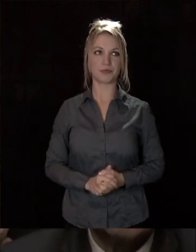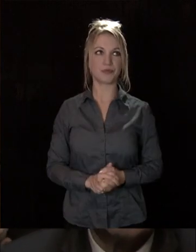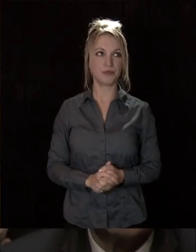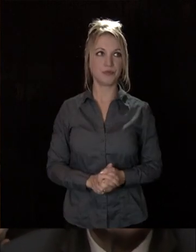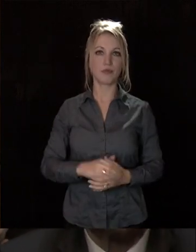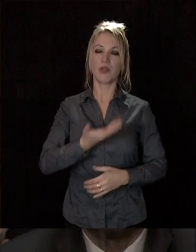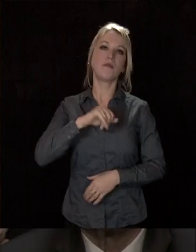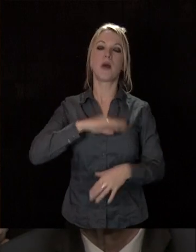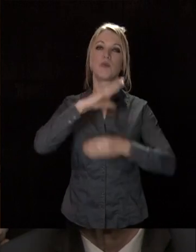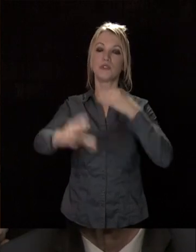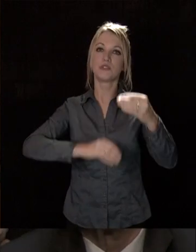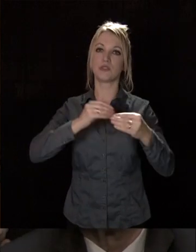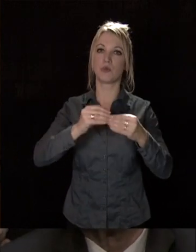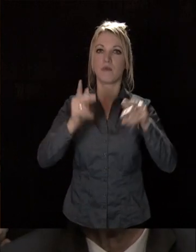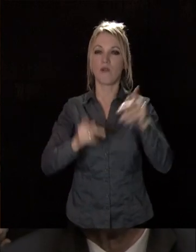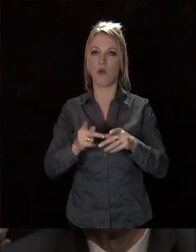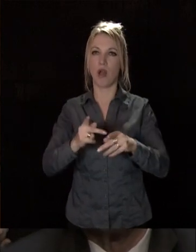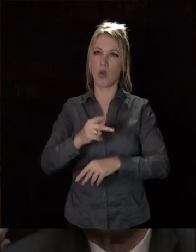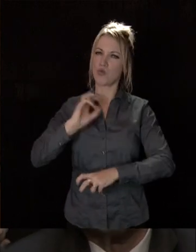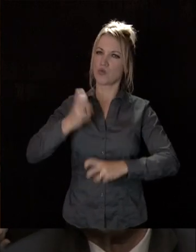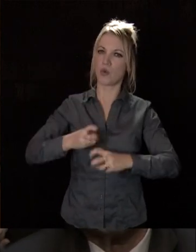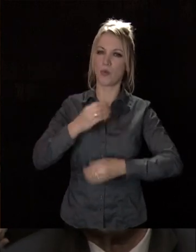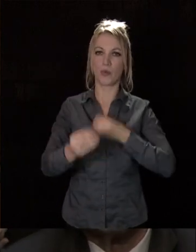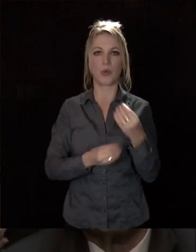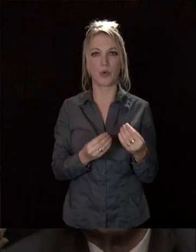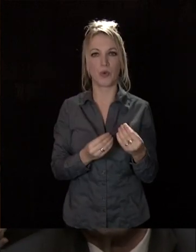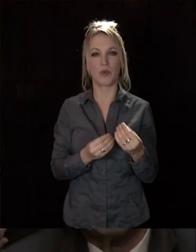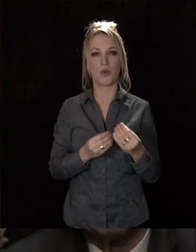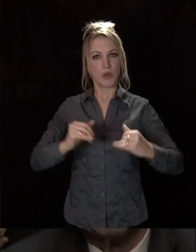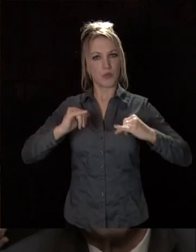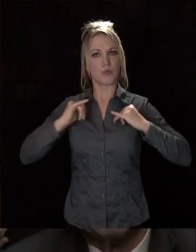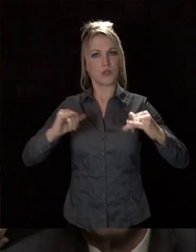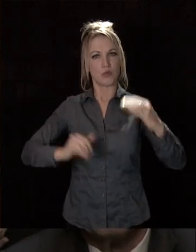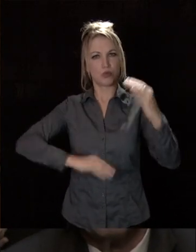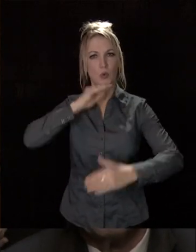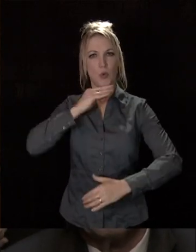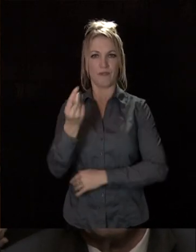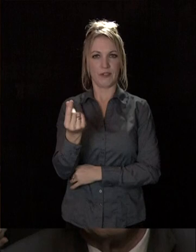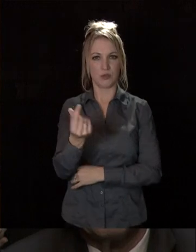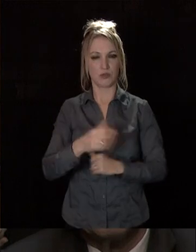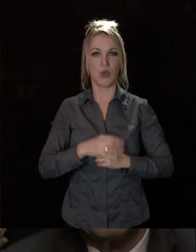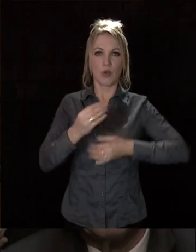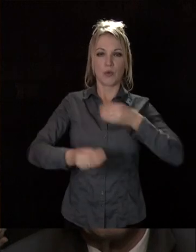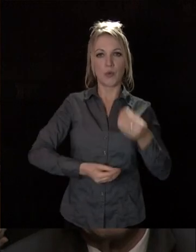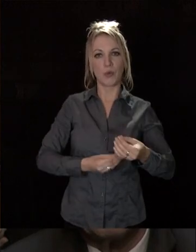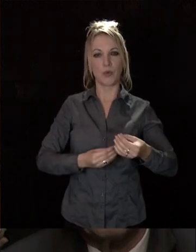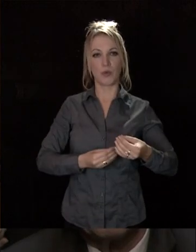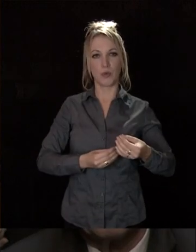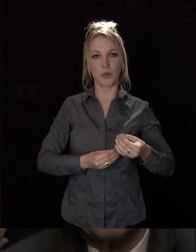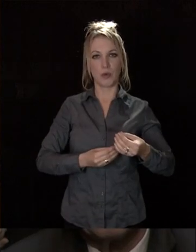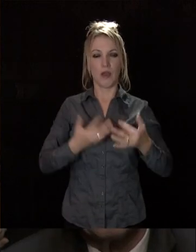la mondialisation, quelquefois féroce, face à l'hyperpuissance de la finance, face à la vague de